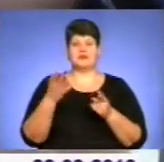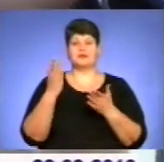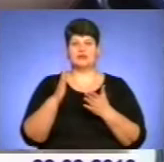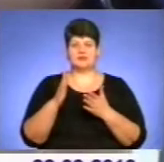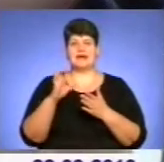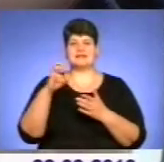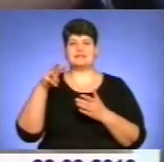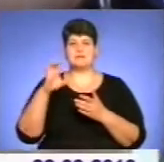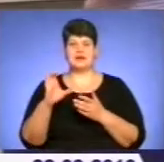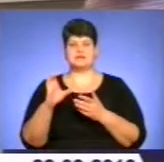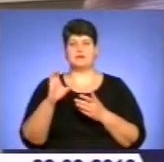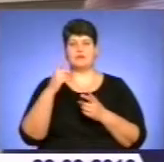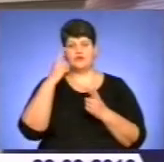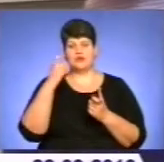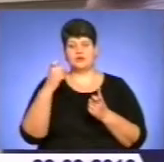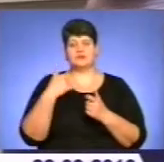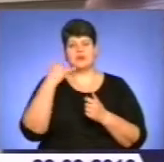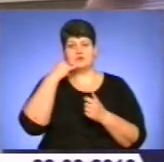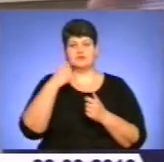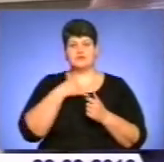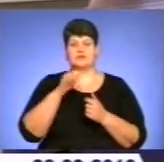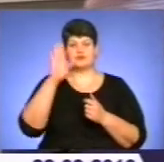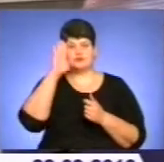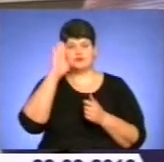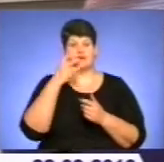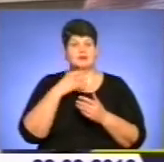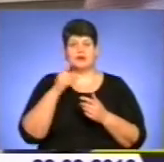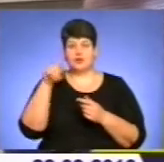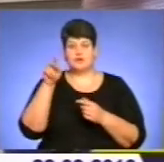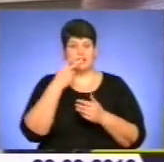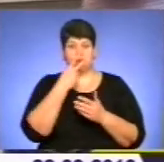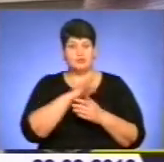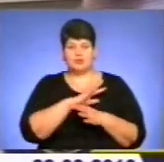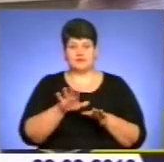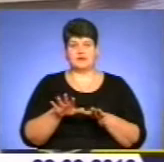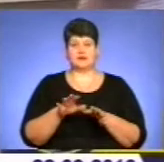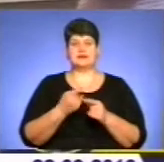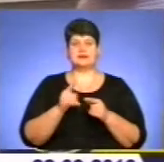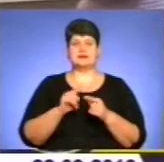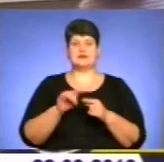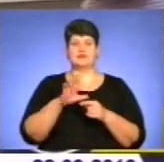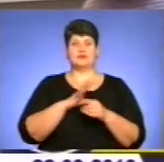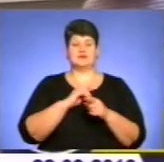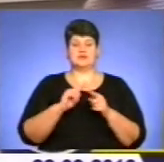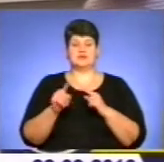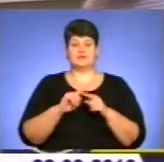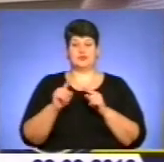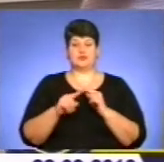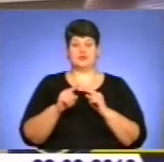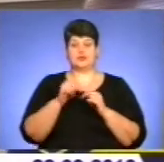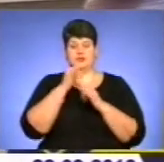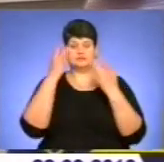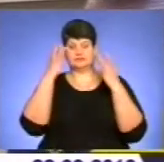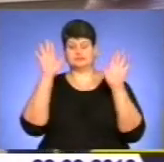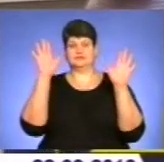-повідомлення з новим пін-кодом. Подзвонила до мене чоловік, але номер я не подивилася. Це було все настільки швидко, що я навіть не могла,